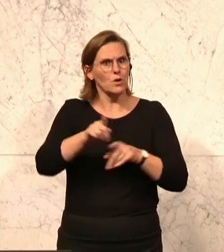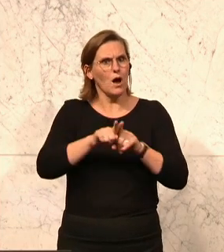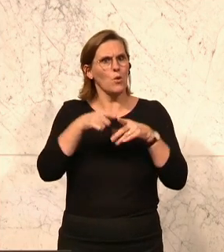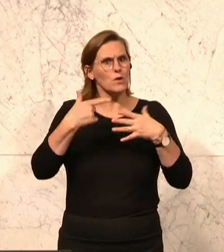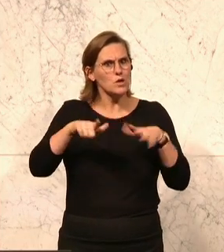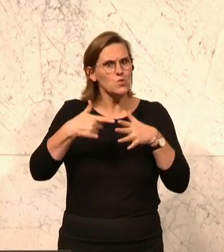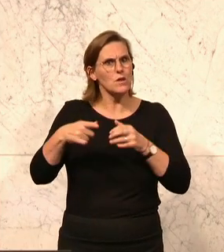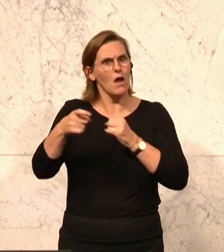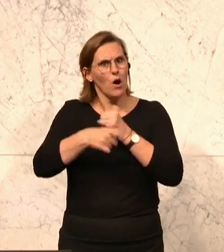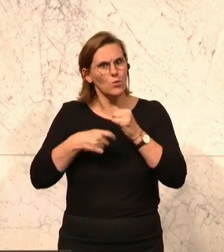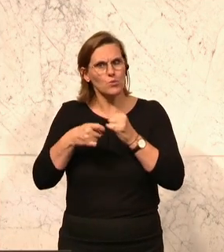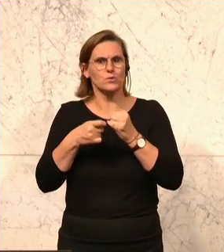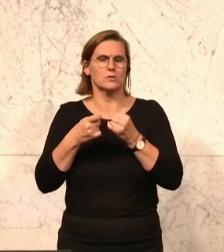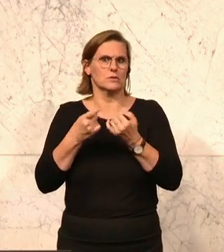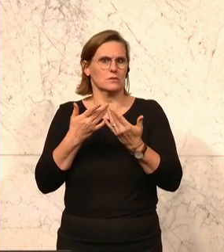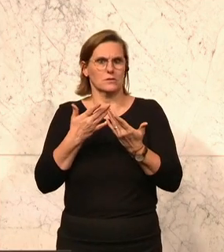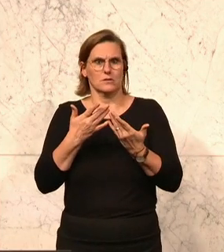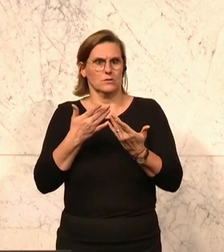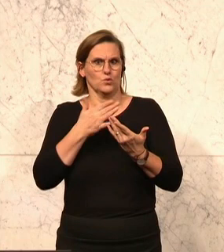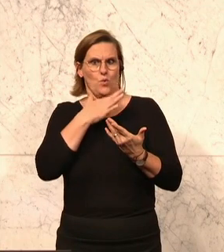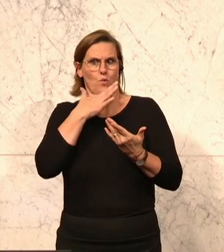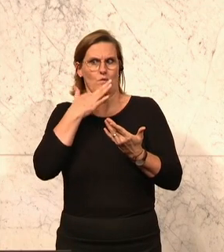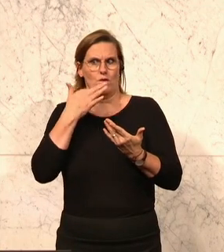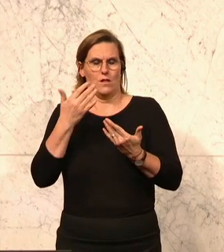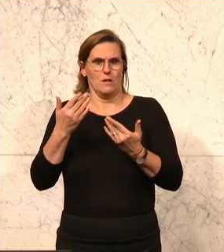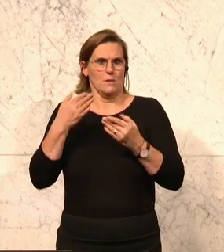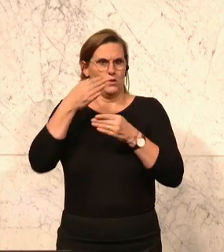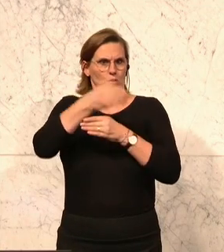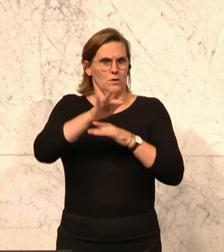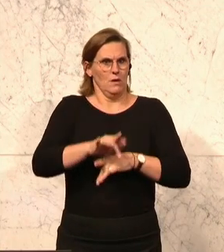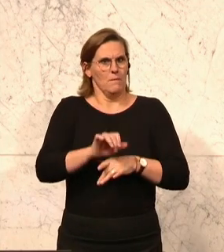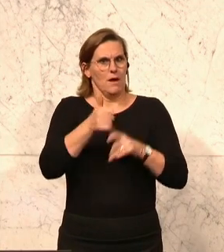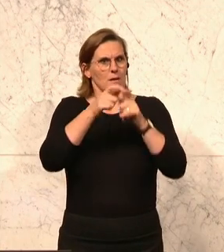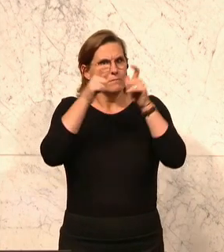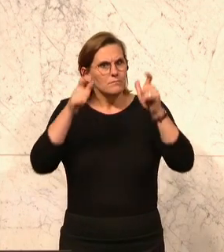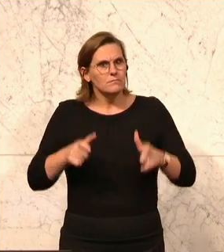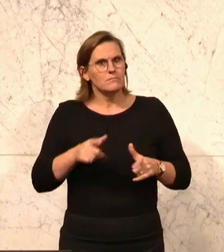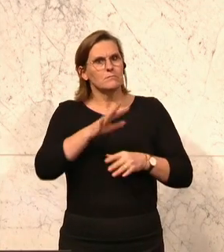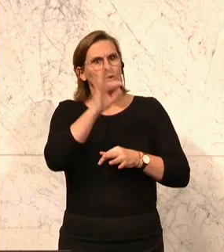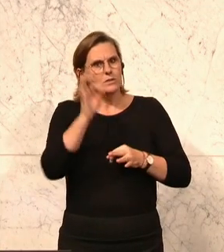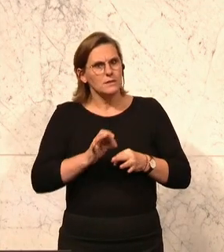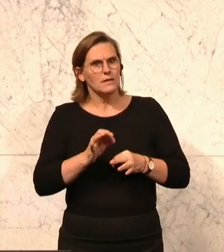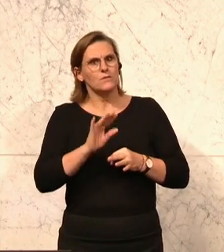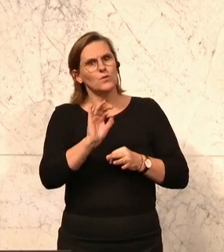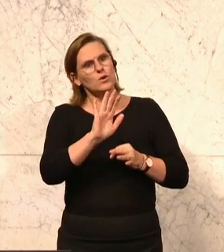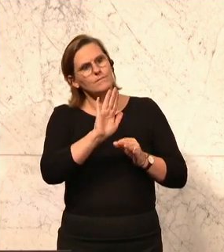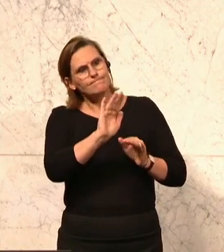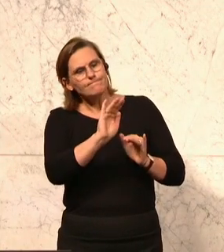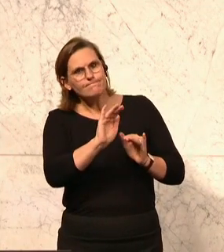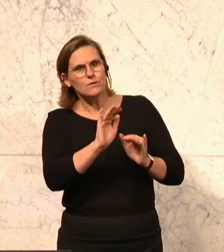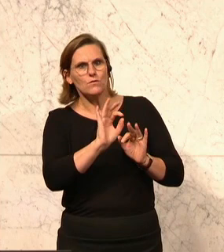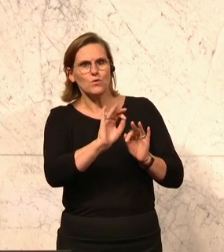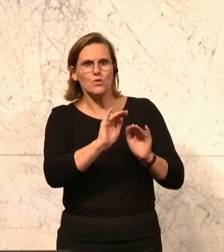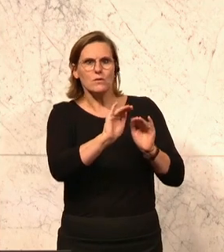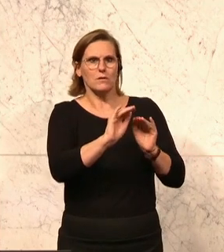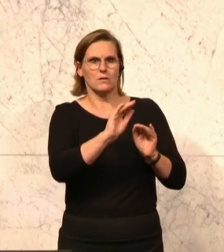90 Prozent. In öffentlichen Bauten ist ein gewisser Prozentsatz der Kunst vorbehalten, so wie auch hier